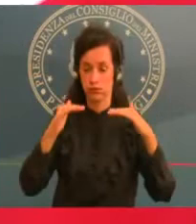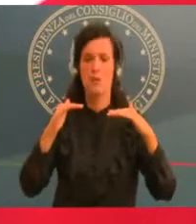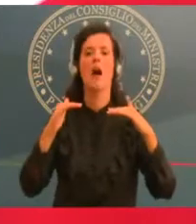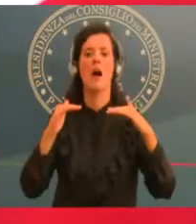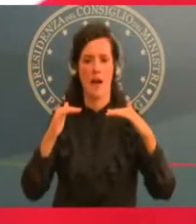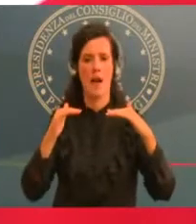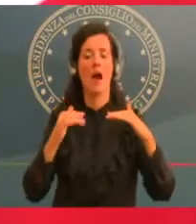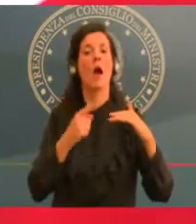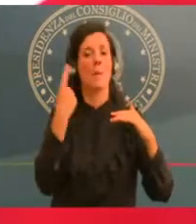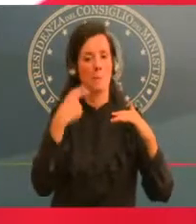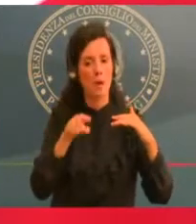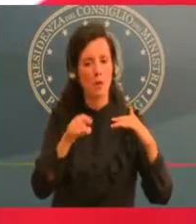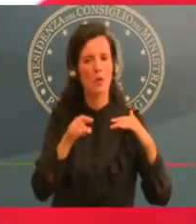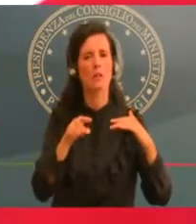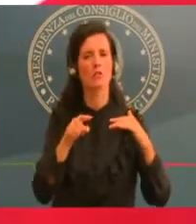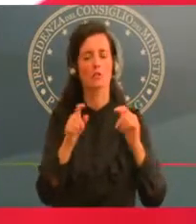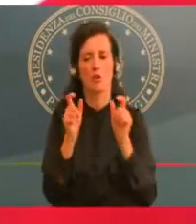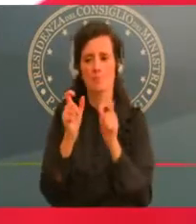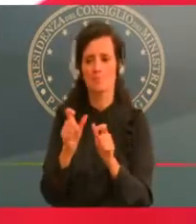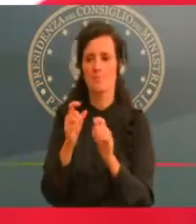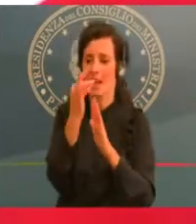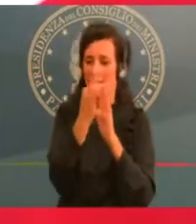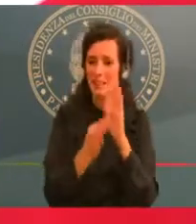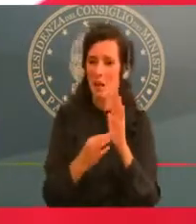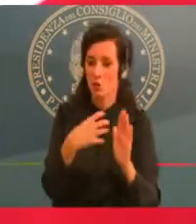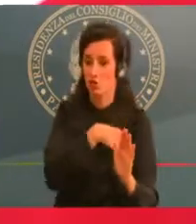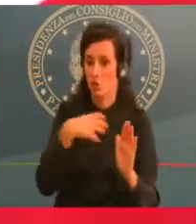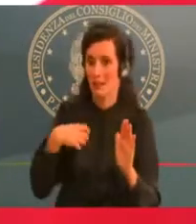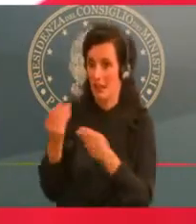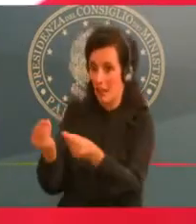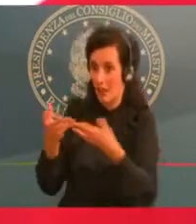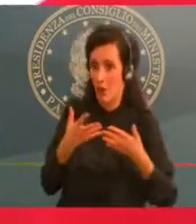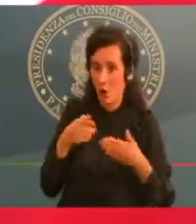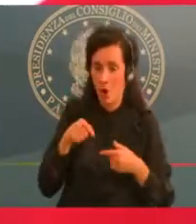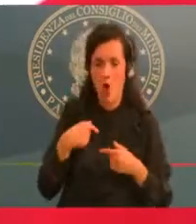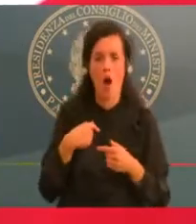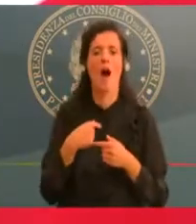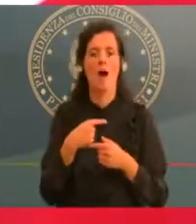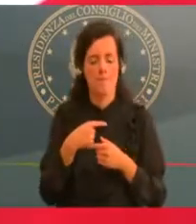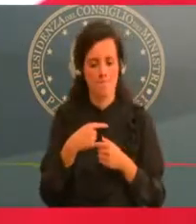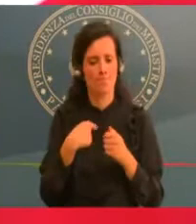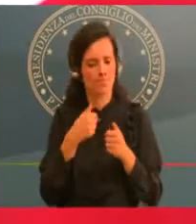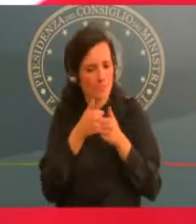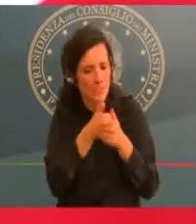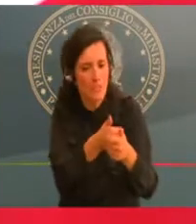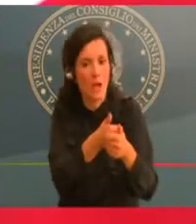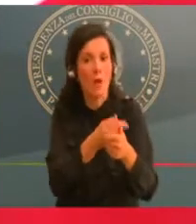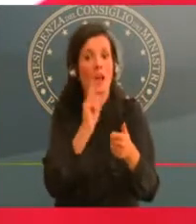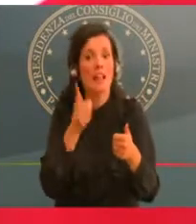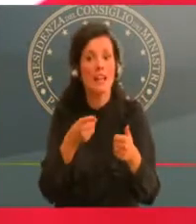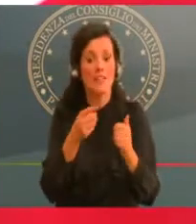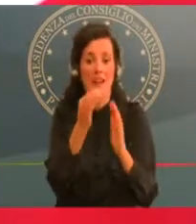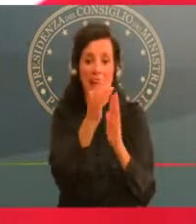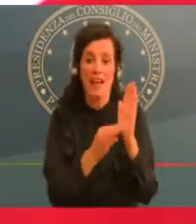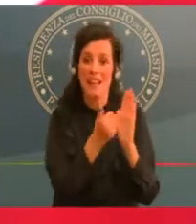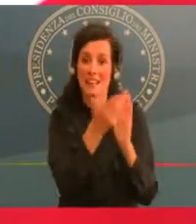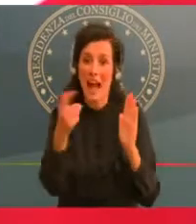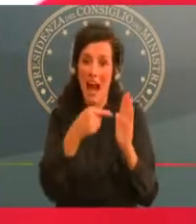permanenza in quella fascia almeno 14 giorni non può essere che il giorno dopo arriva un dato diverso chiaro?